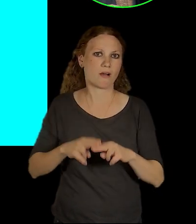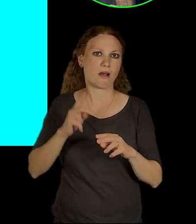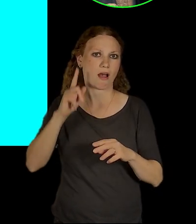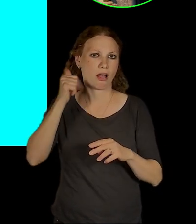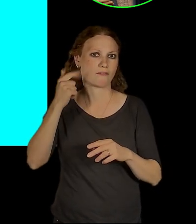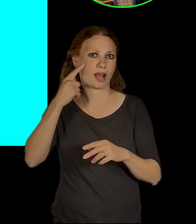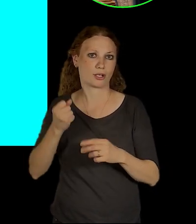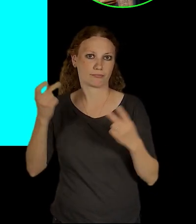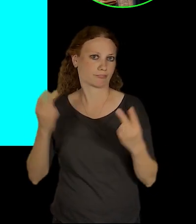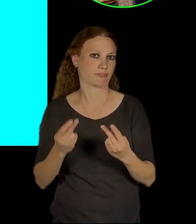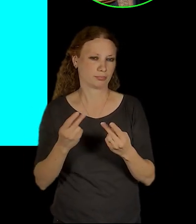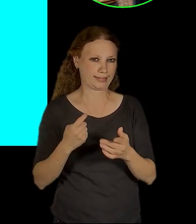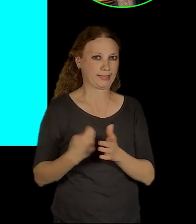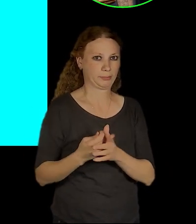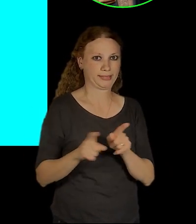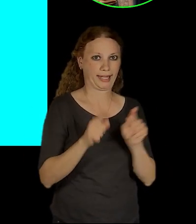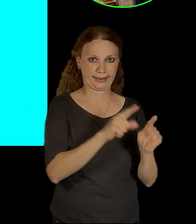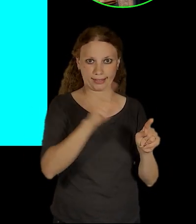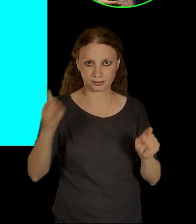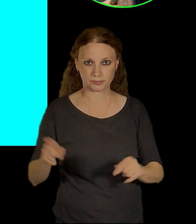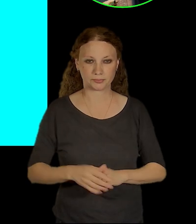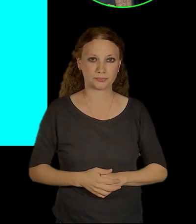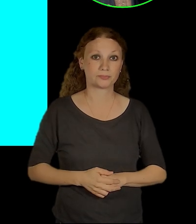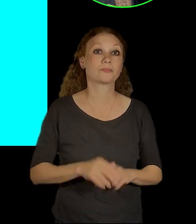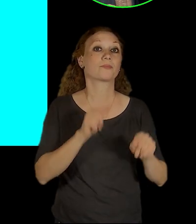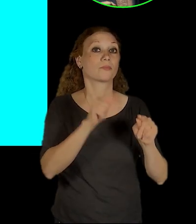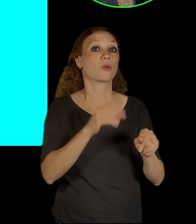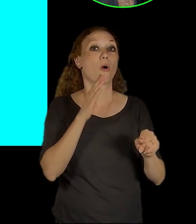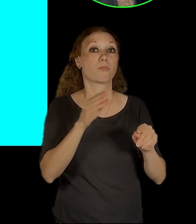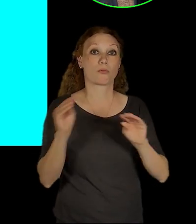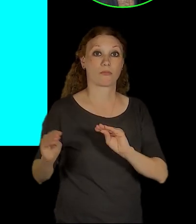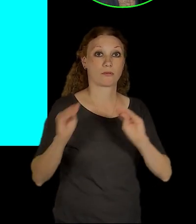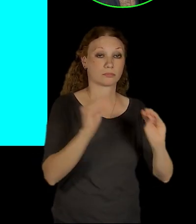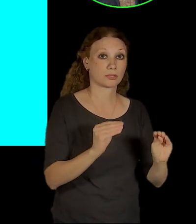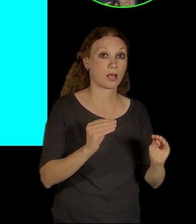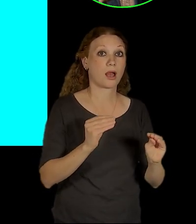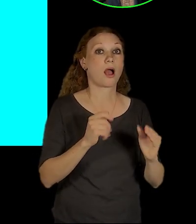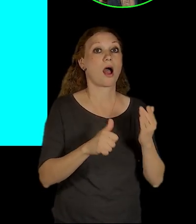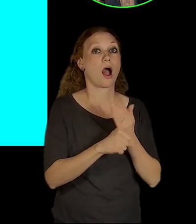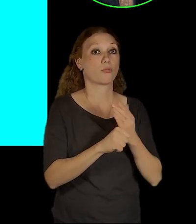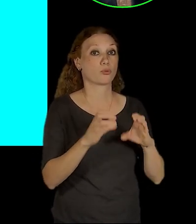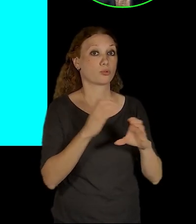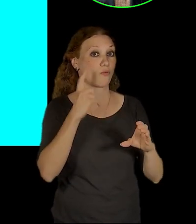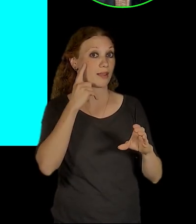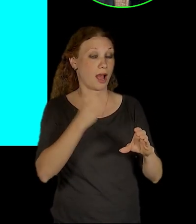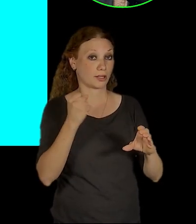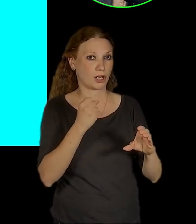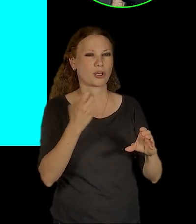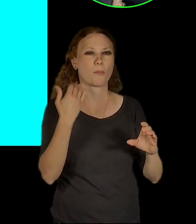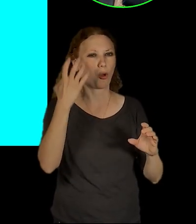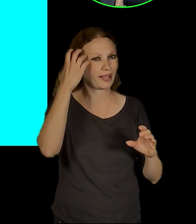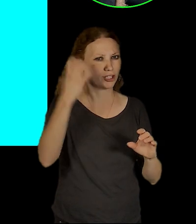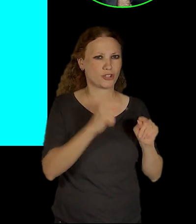potom tedy na tuhle platformu se přesune autobusové nádraží, které teď je na knížecí. Tím se uvolní prostor pro